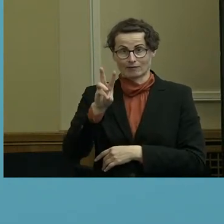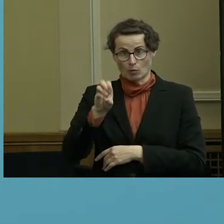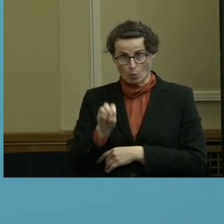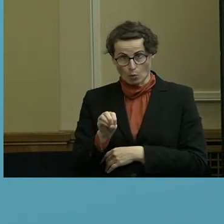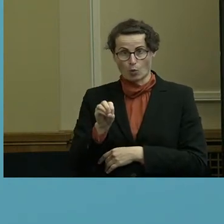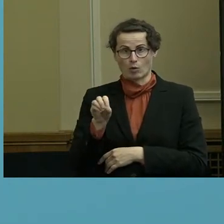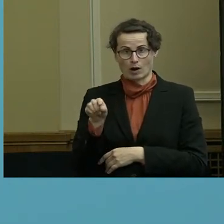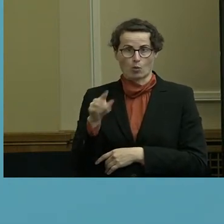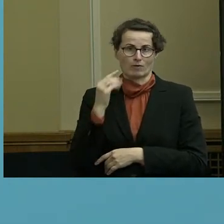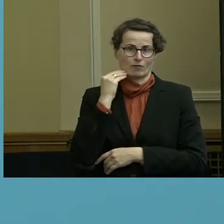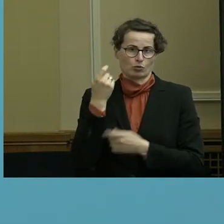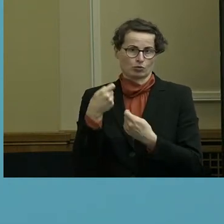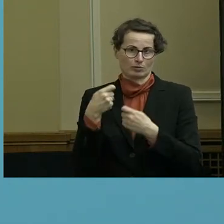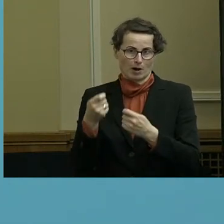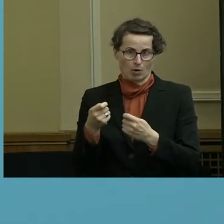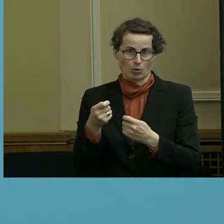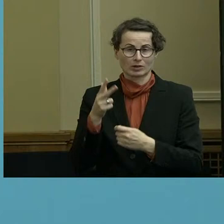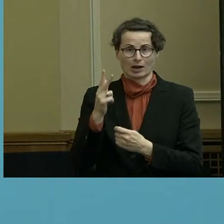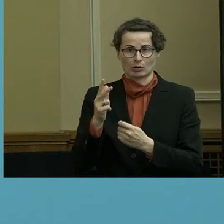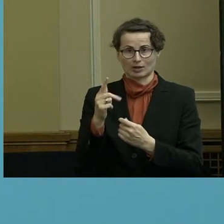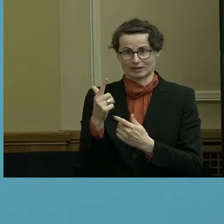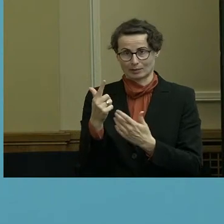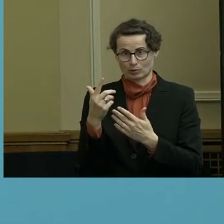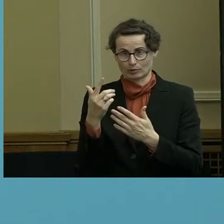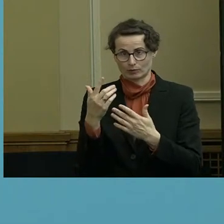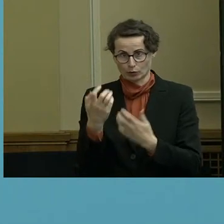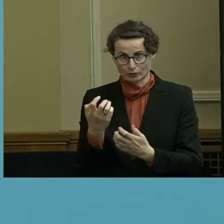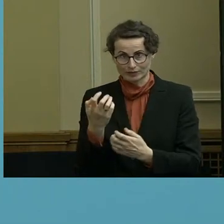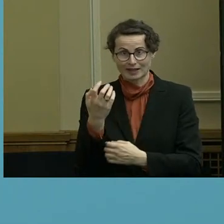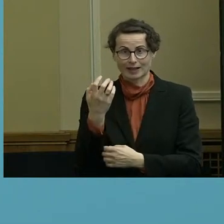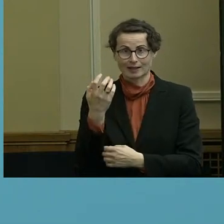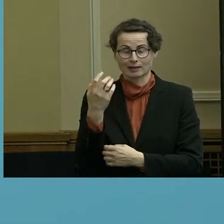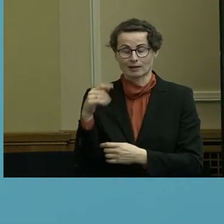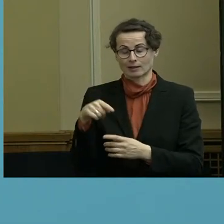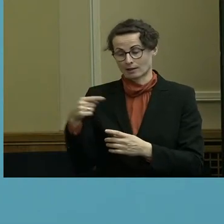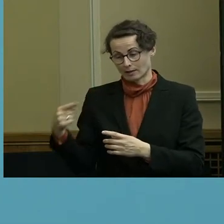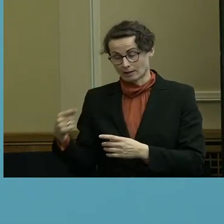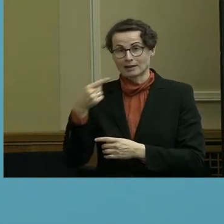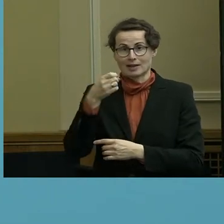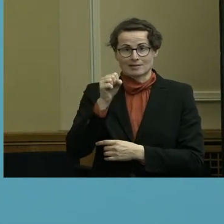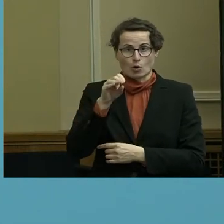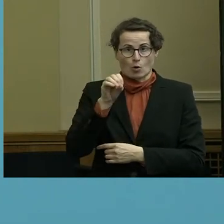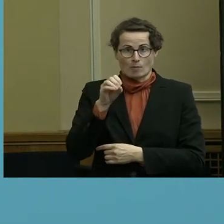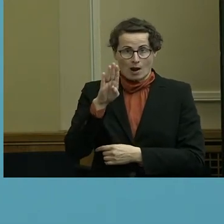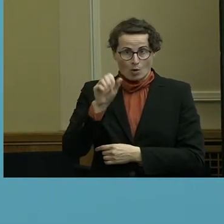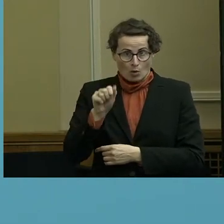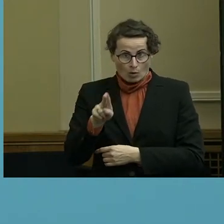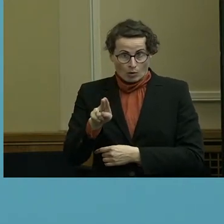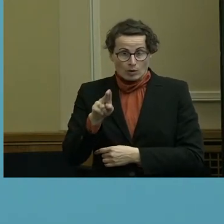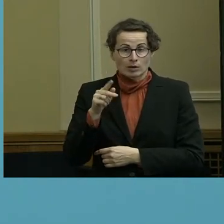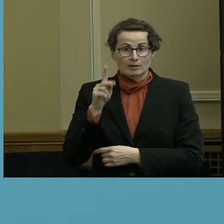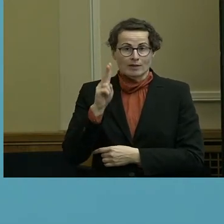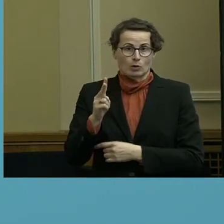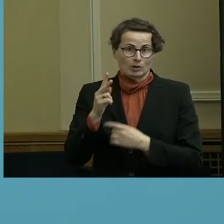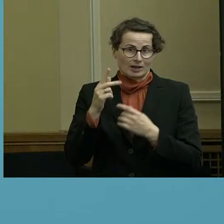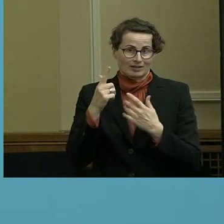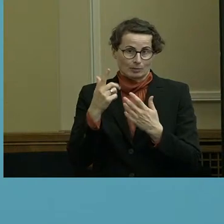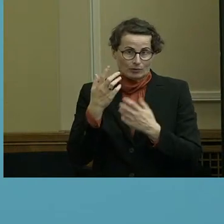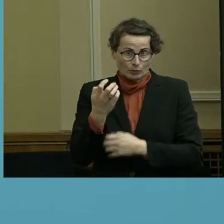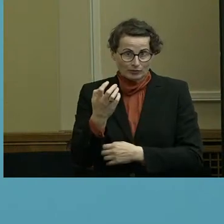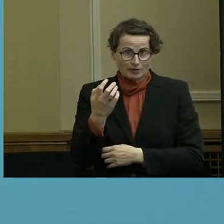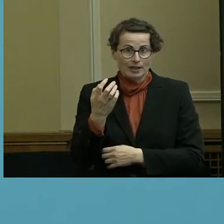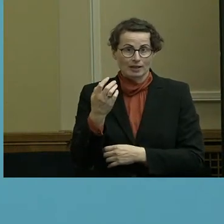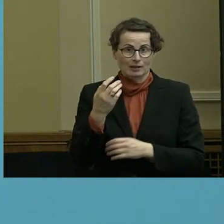ein Wohnungsbauunternehmen mit 357 Millionen, die GESO-Bau mit 227 Millionen. Und dann kommen,